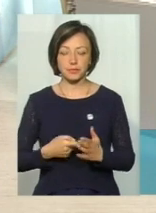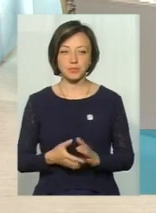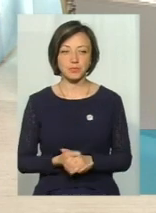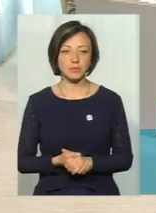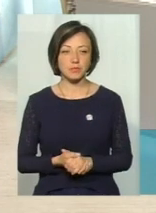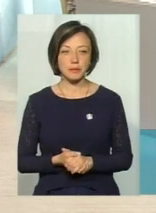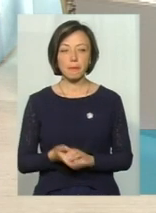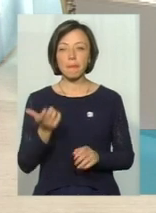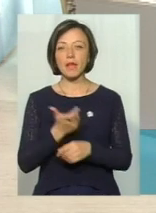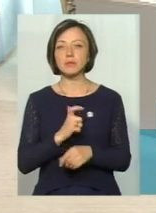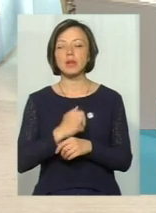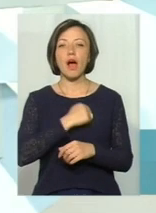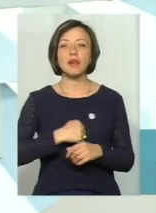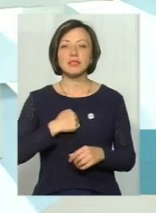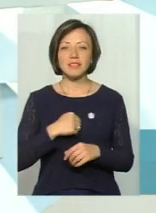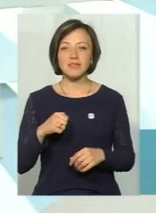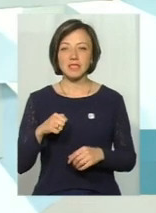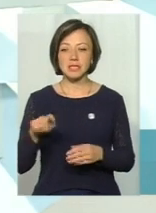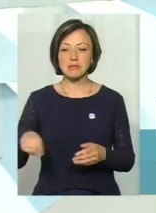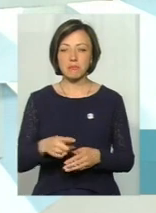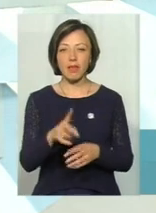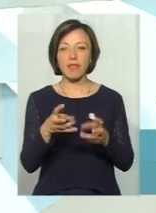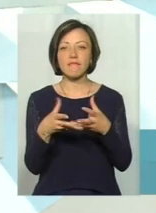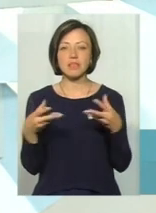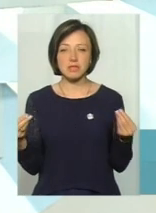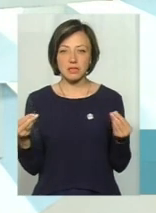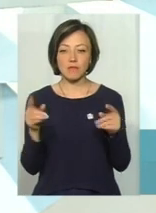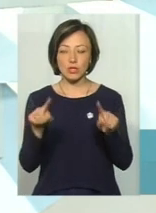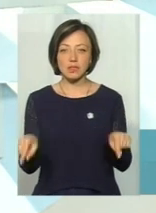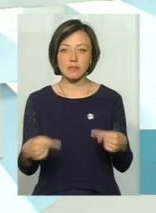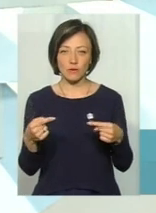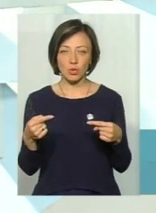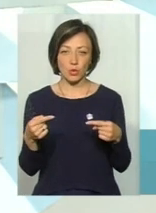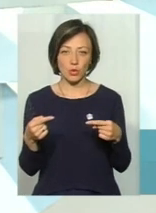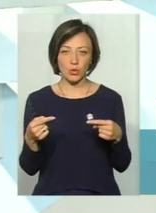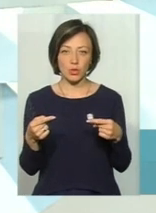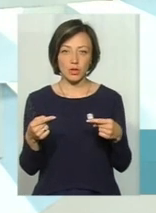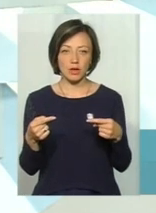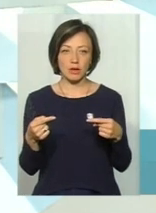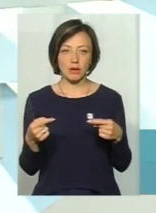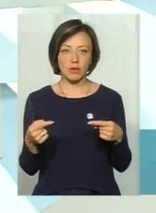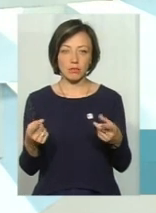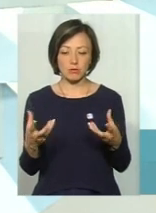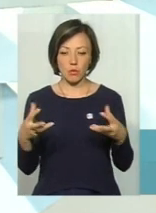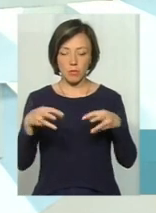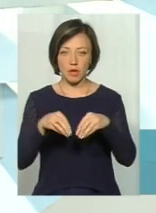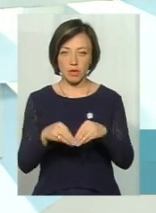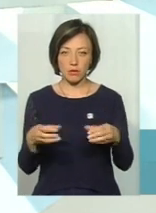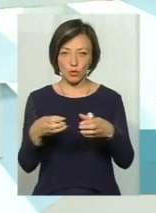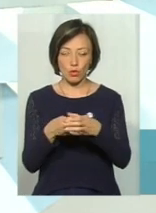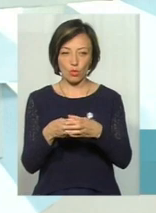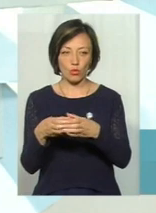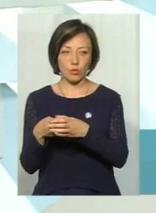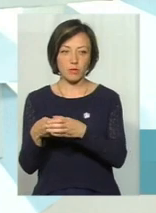агресивні навісні. Саме тоді вони створюють і об'єднуються в